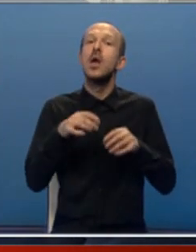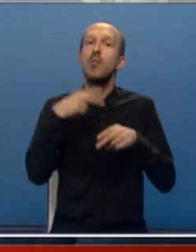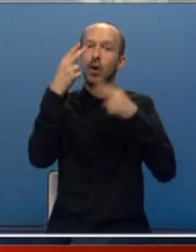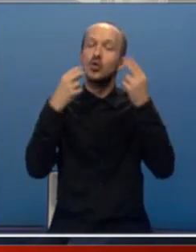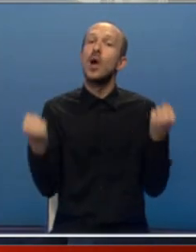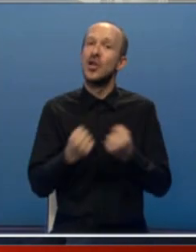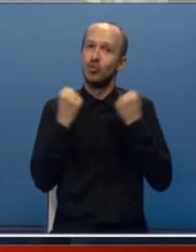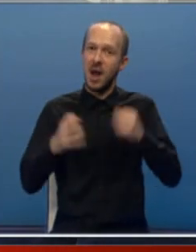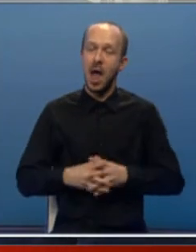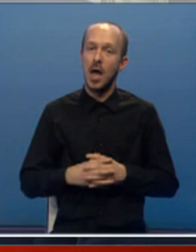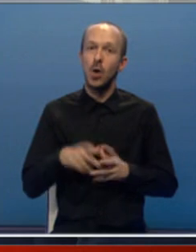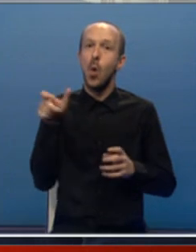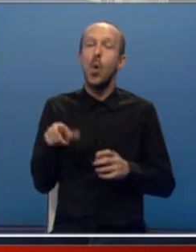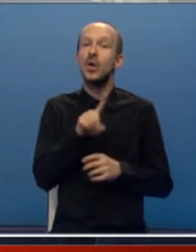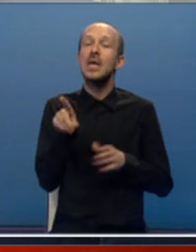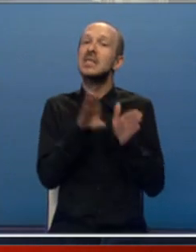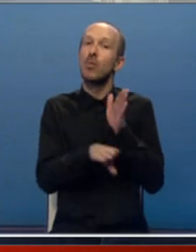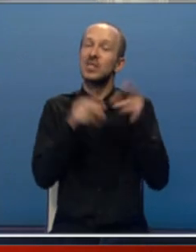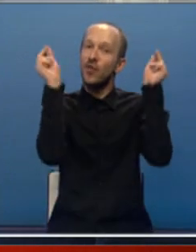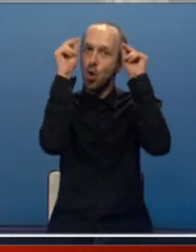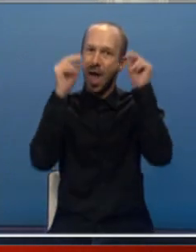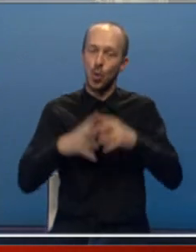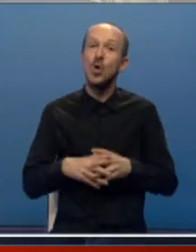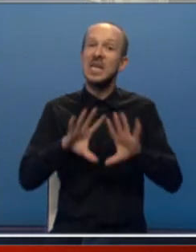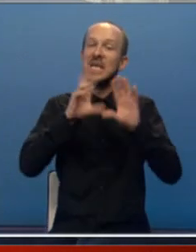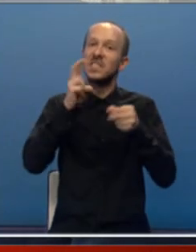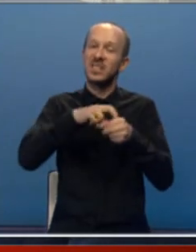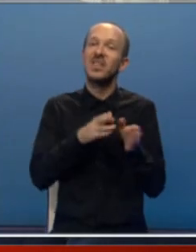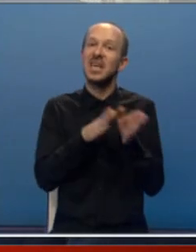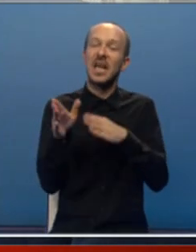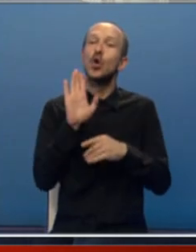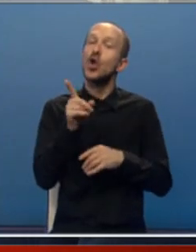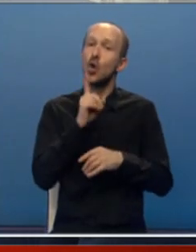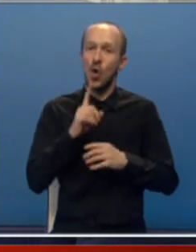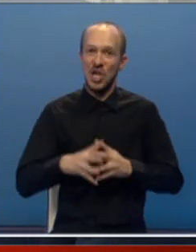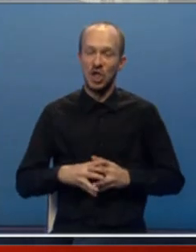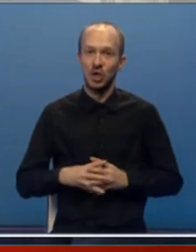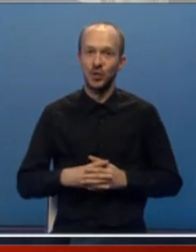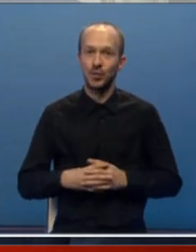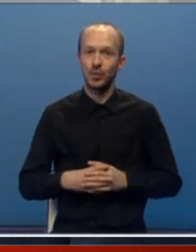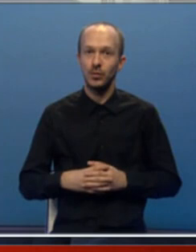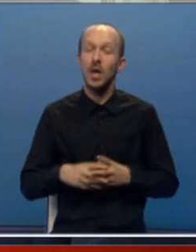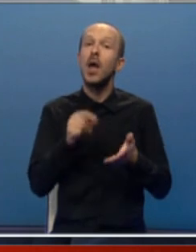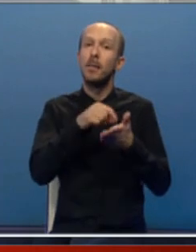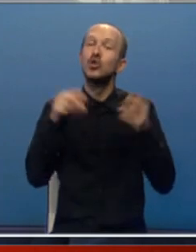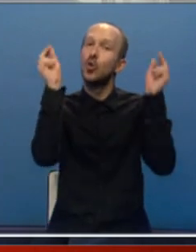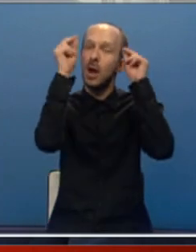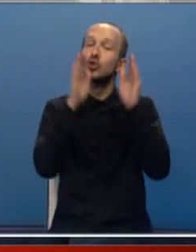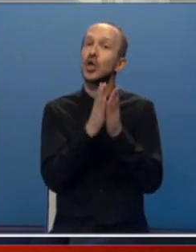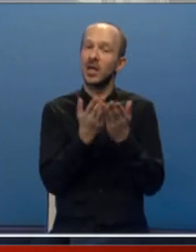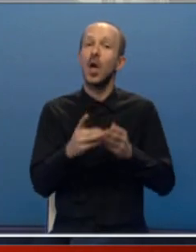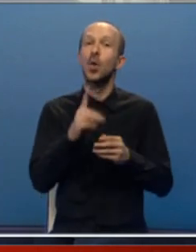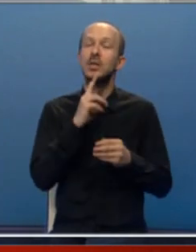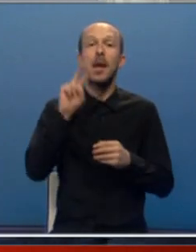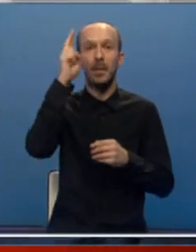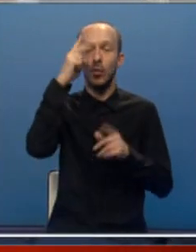političkog angažmana, on nije zapostavio nauku i svrstava se u red oni koji pišu naučne knjige koje